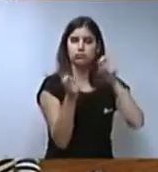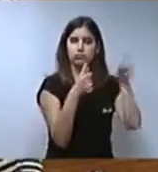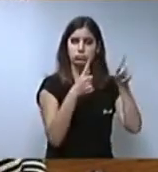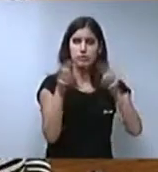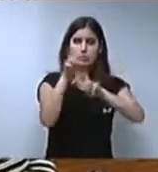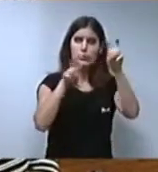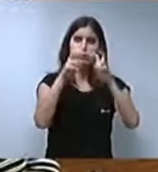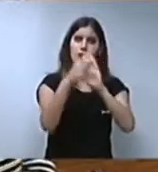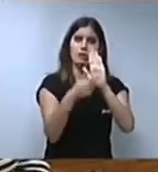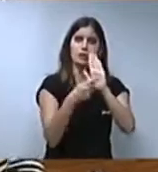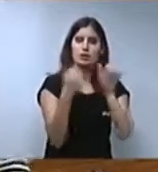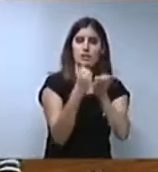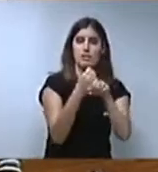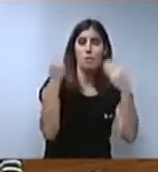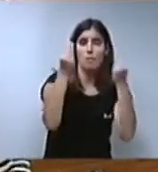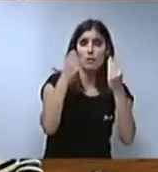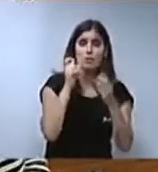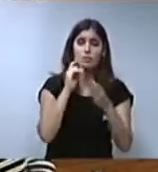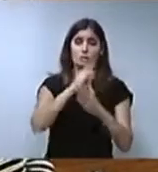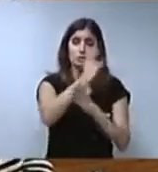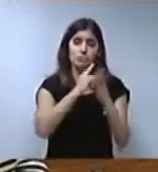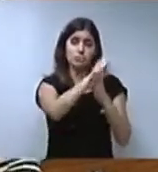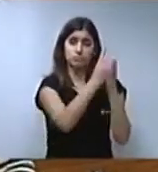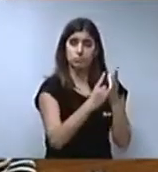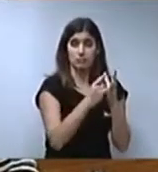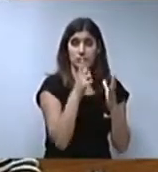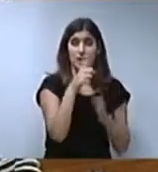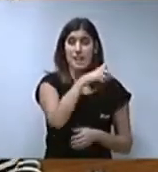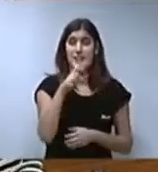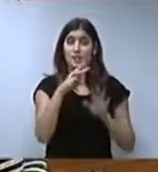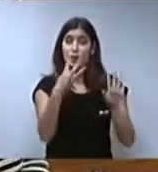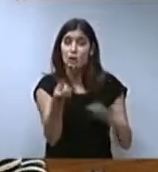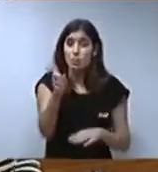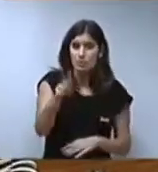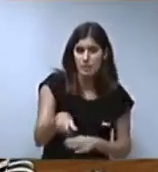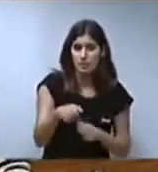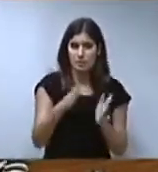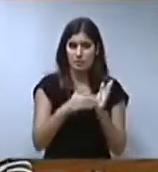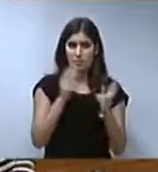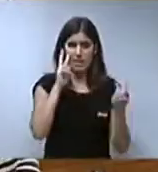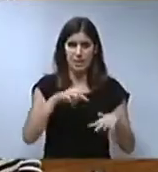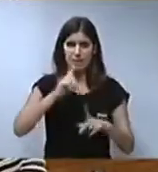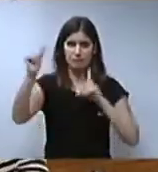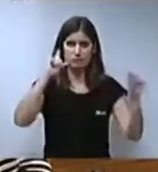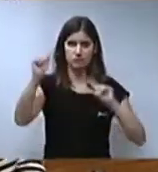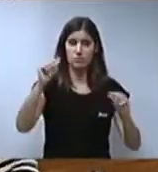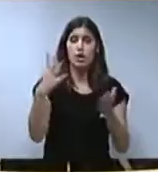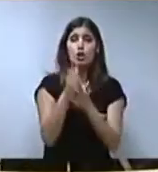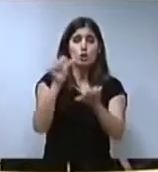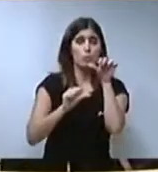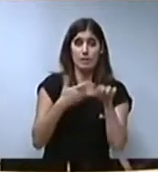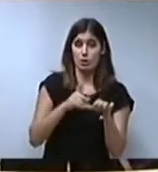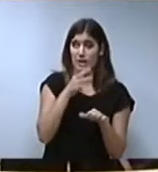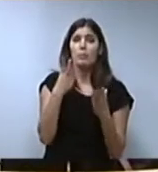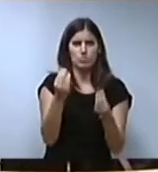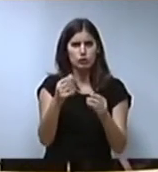de millors condicions de vida obligats a l'exili econòmic. Parlem de 108.000 valencians i valencianes. Són conscients que tots no volen tornar, però sí que